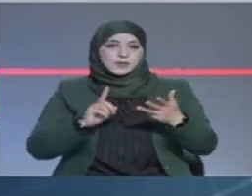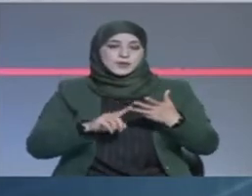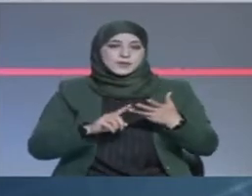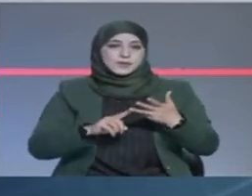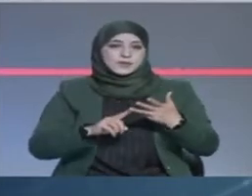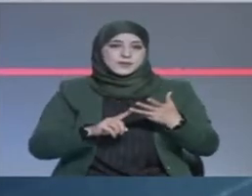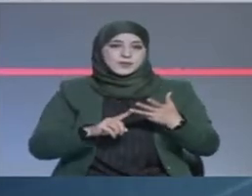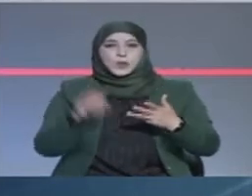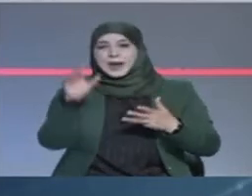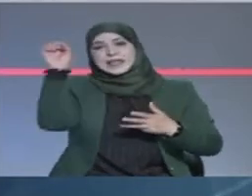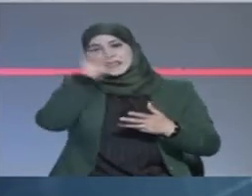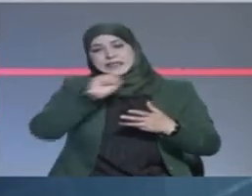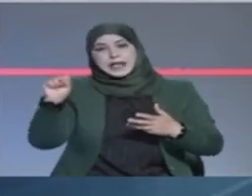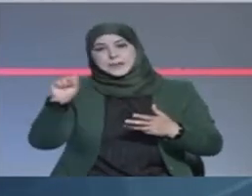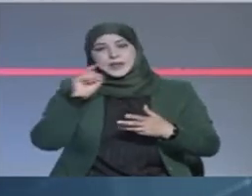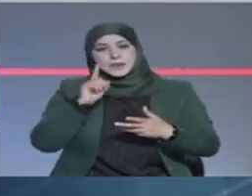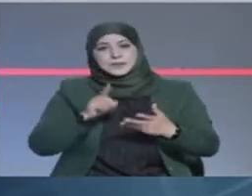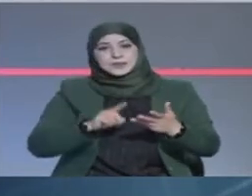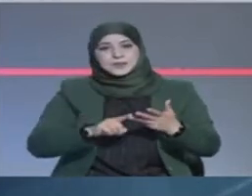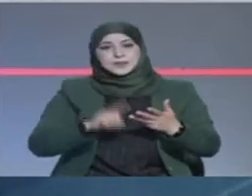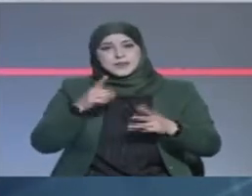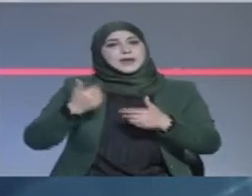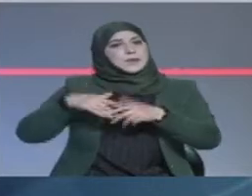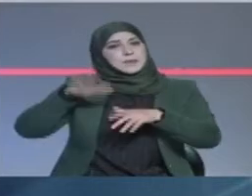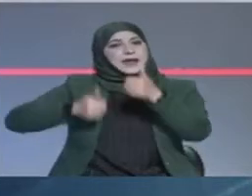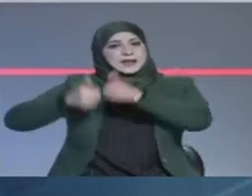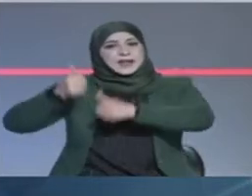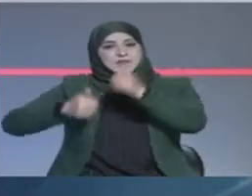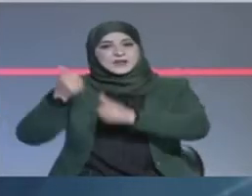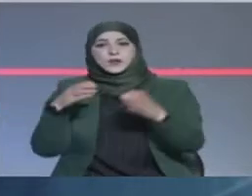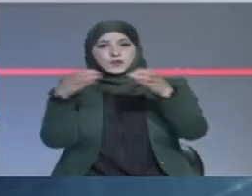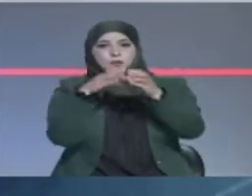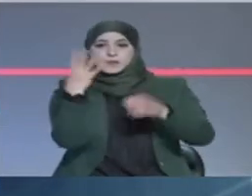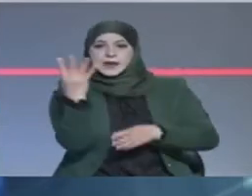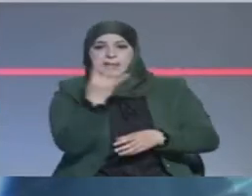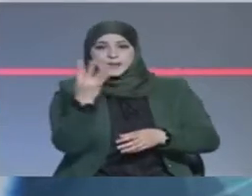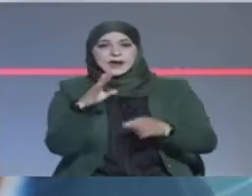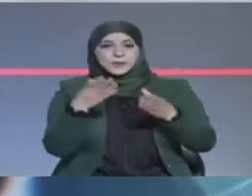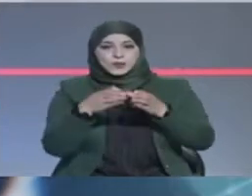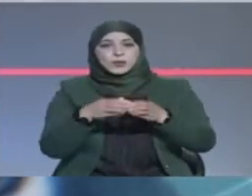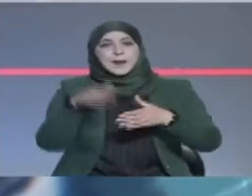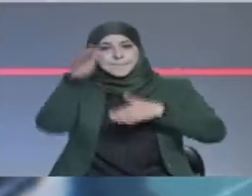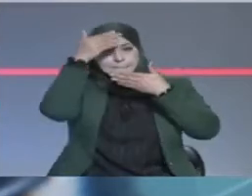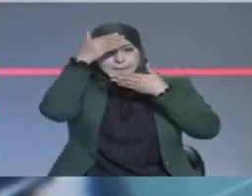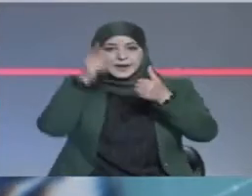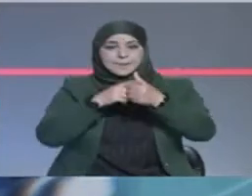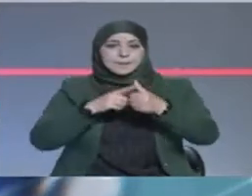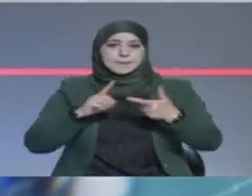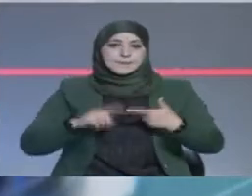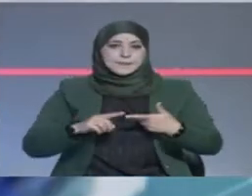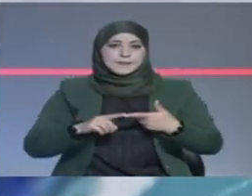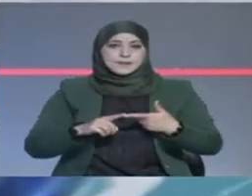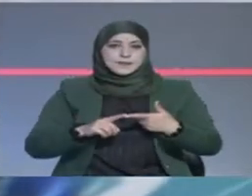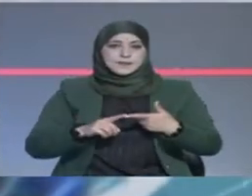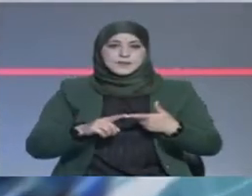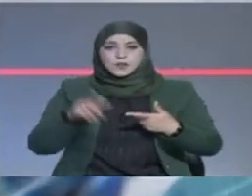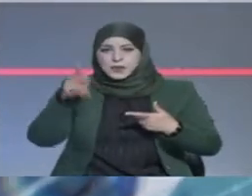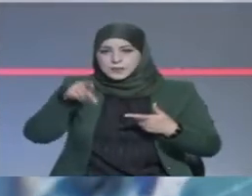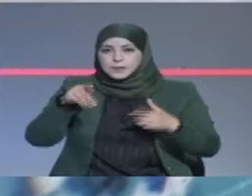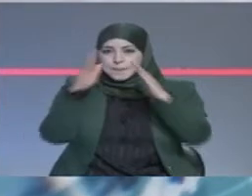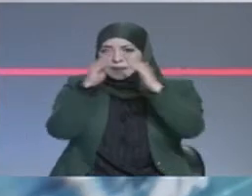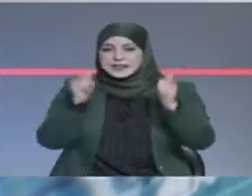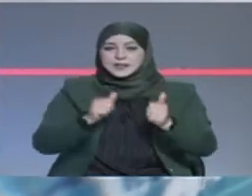ستارز الزنبية بينما يتنافس في المجموعة الرابعة كل من الرجاء البيضوية المغربية وبيراميدز